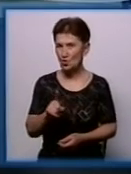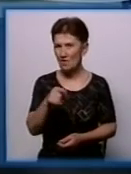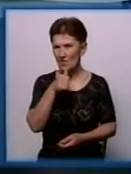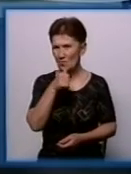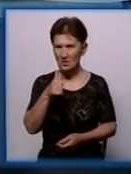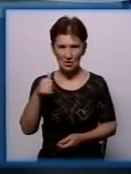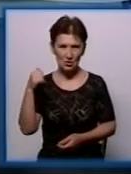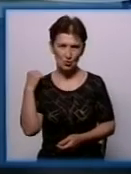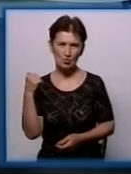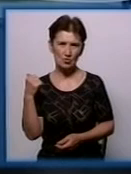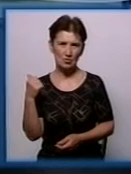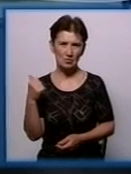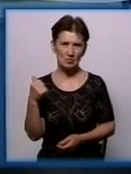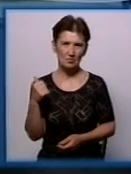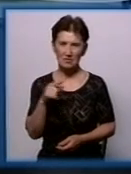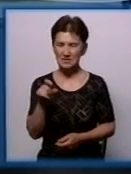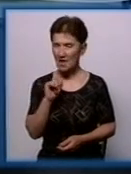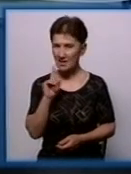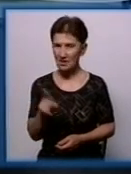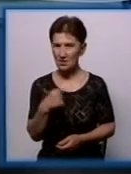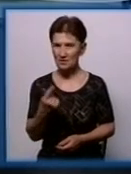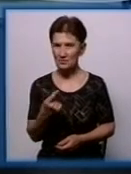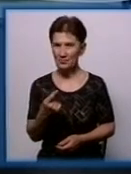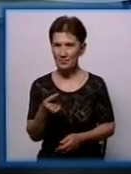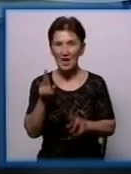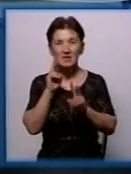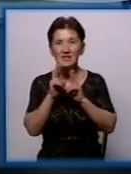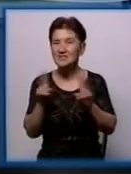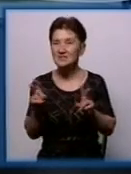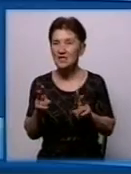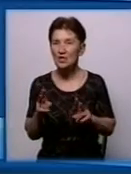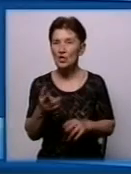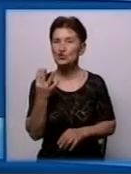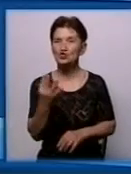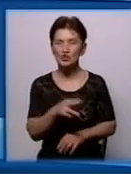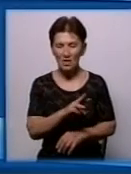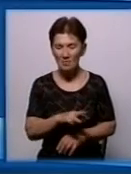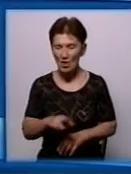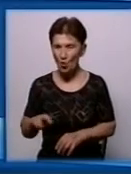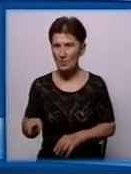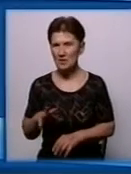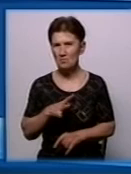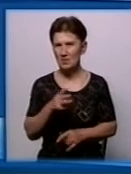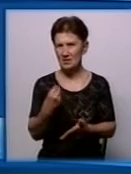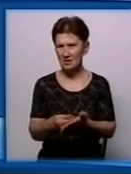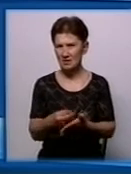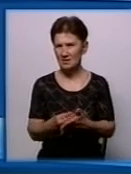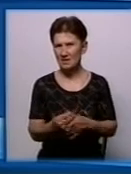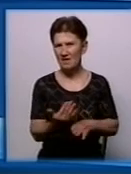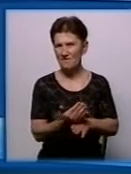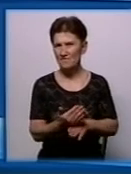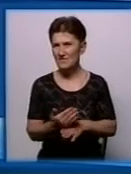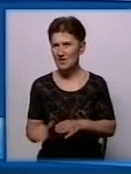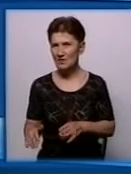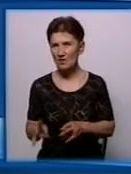оперувати так цифрами за рік, не знаю тільки за який календарний, 4 мільйони гривень було виділено по бюджетах всіх рівнів в області,